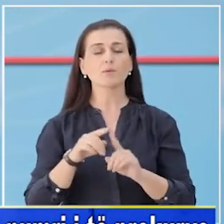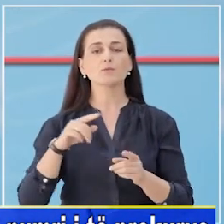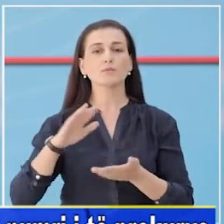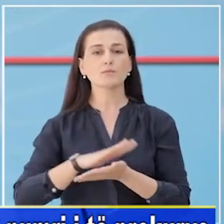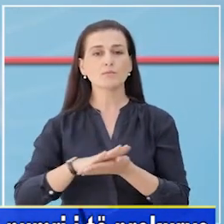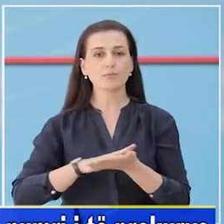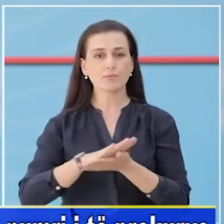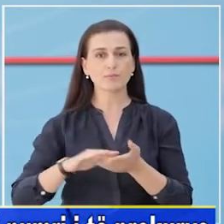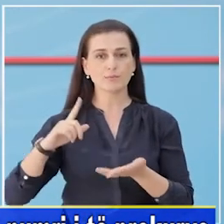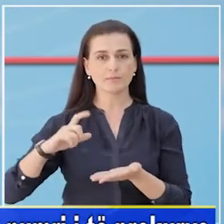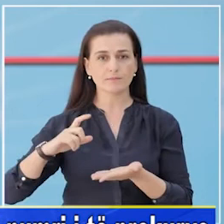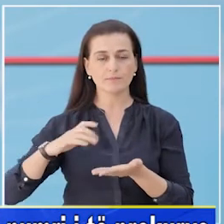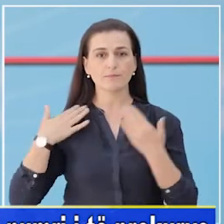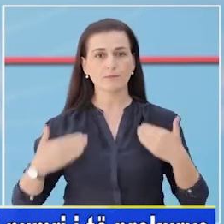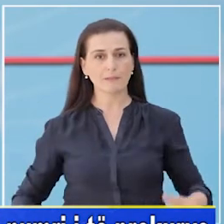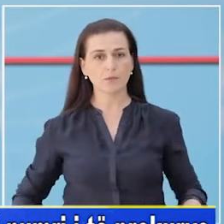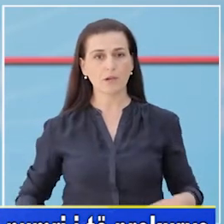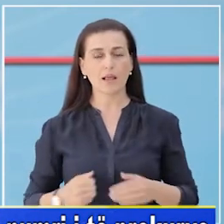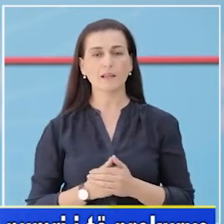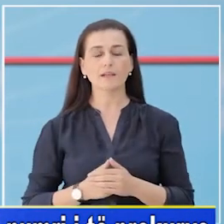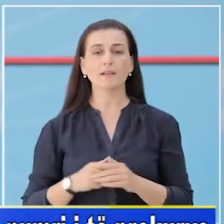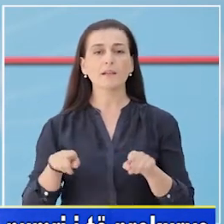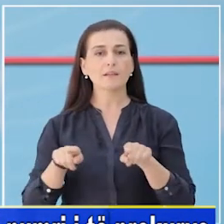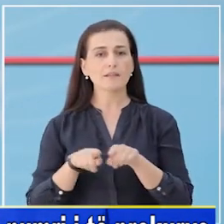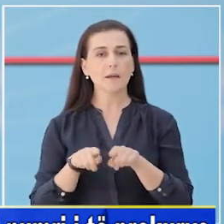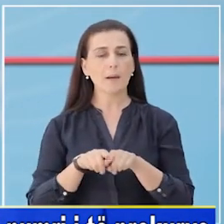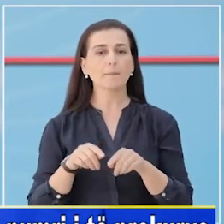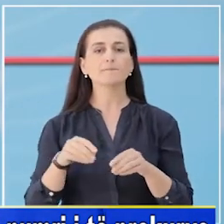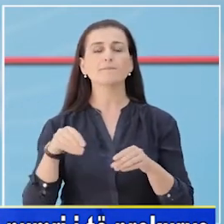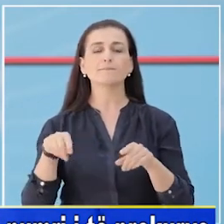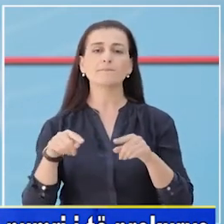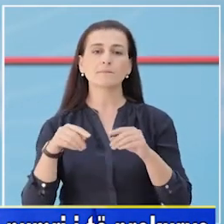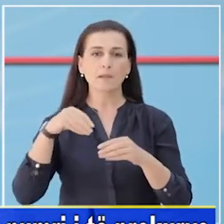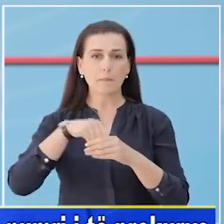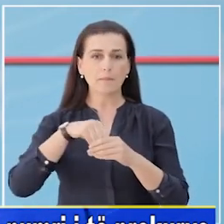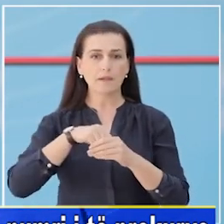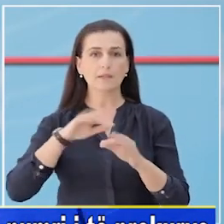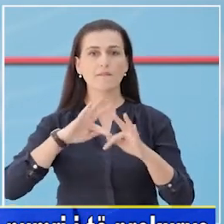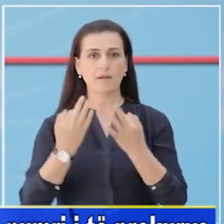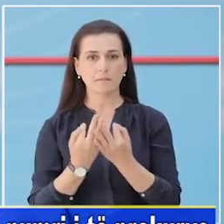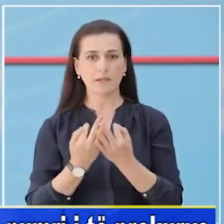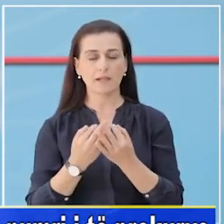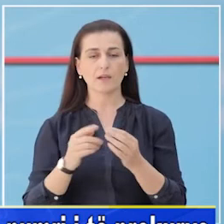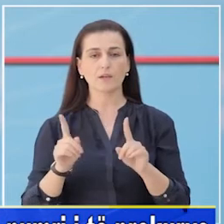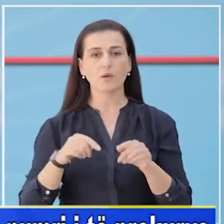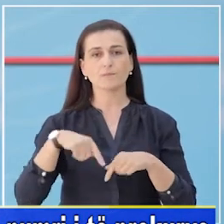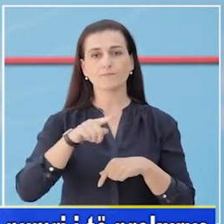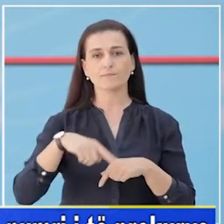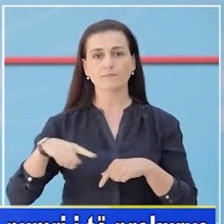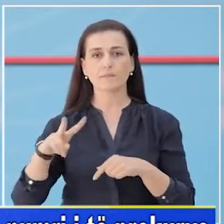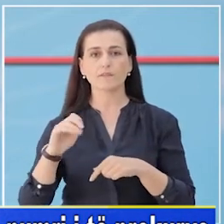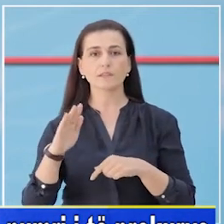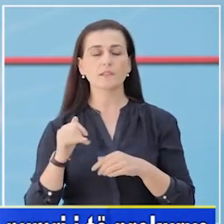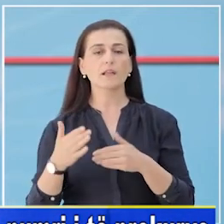dhe ruajtja i gjenos personale. Këto masat duhet të respektojnë maksimalisht edhe brënda rretheve familjare, duke